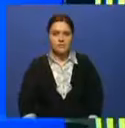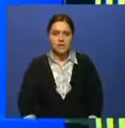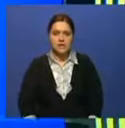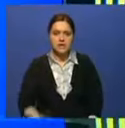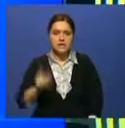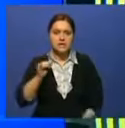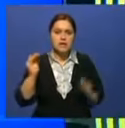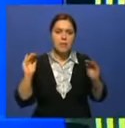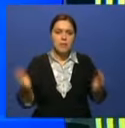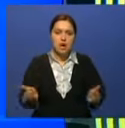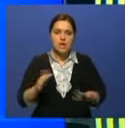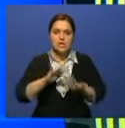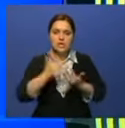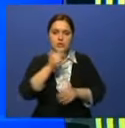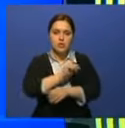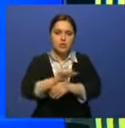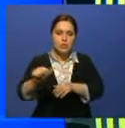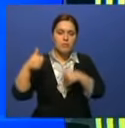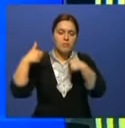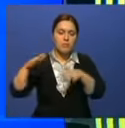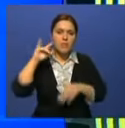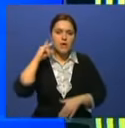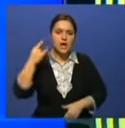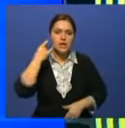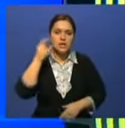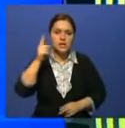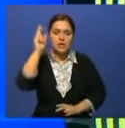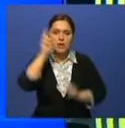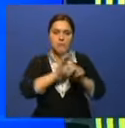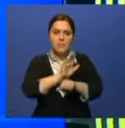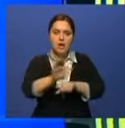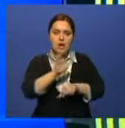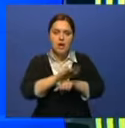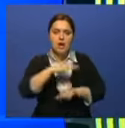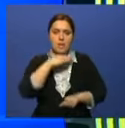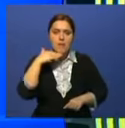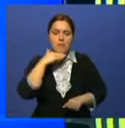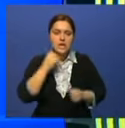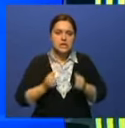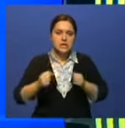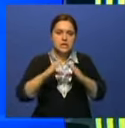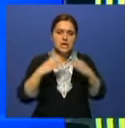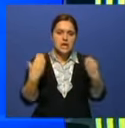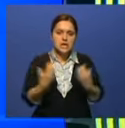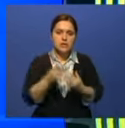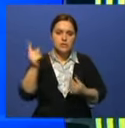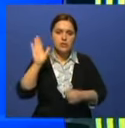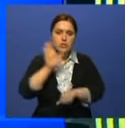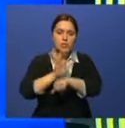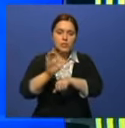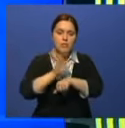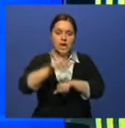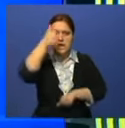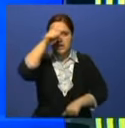Из маленького села на зарубежные рынки павлодарские производители мясных консервов получили предложение поставлять свою